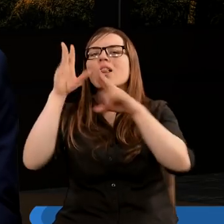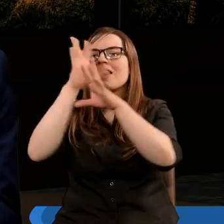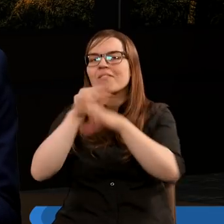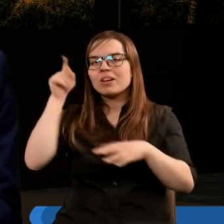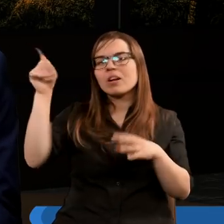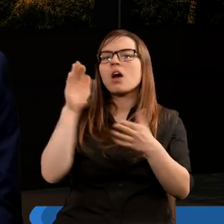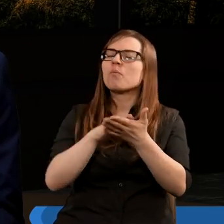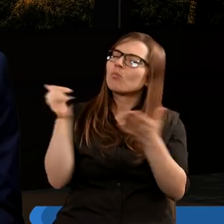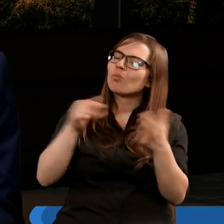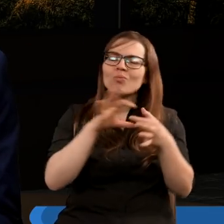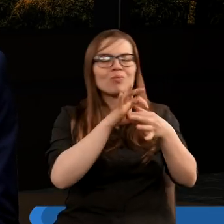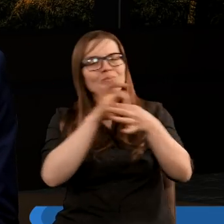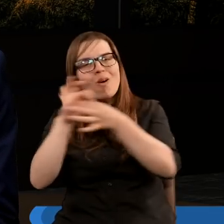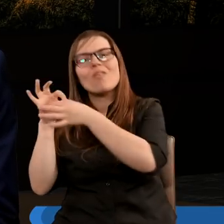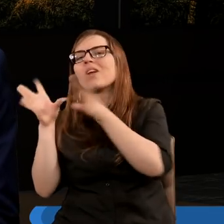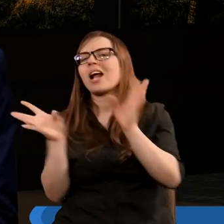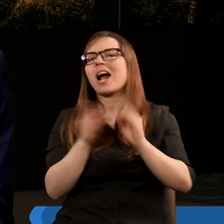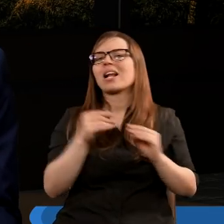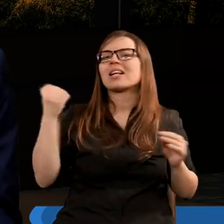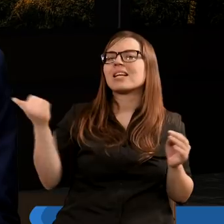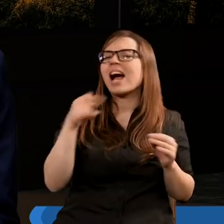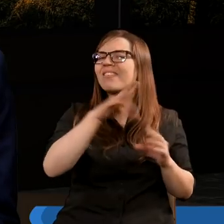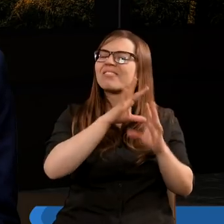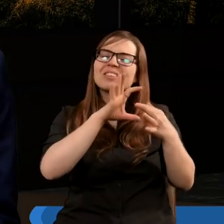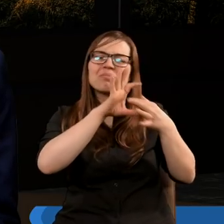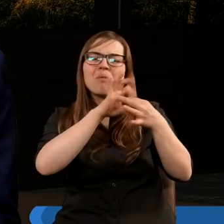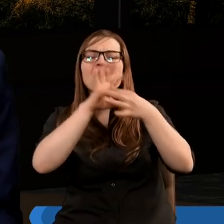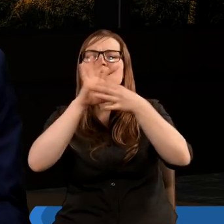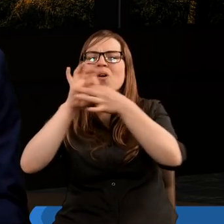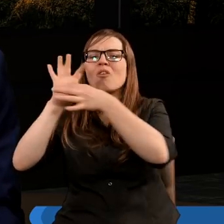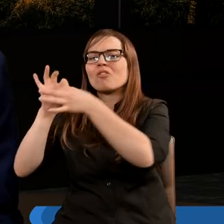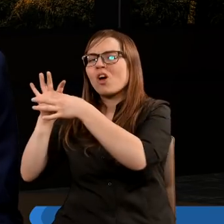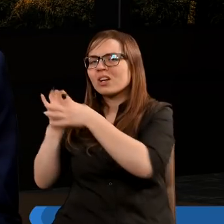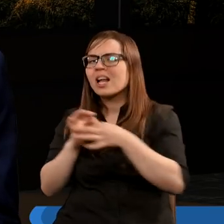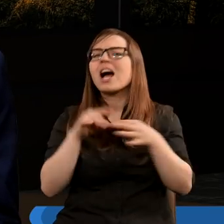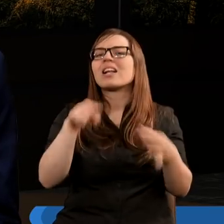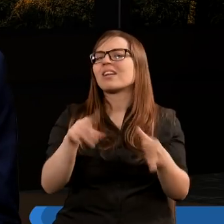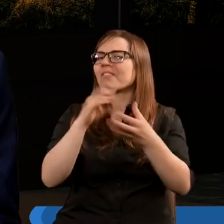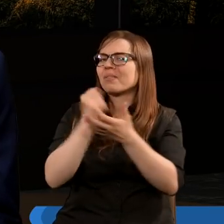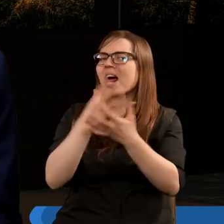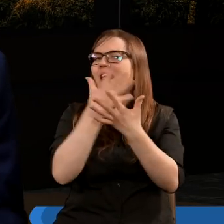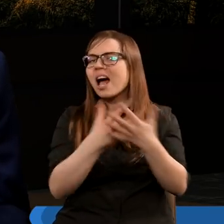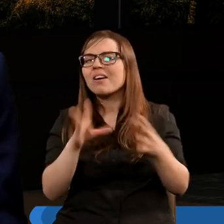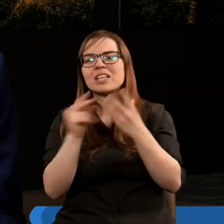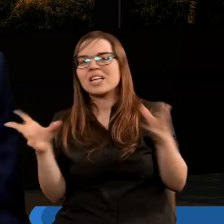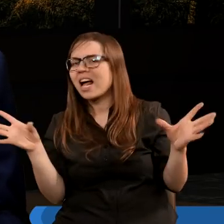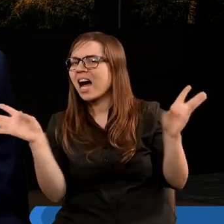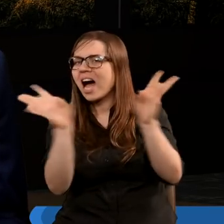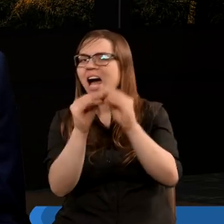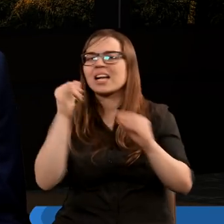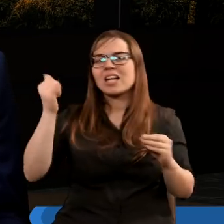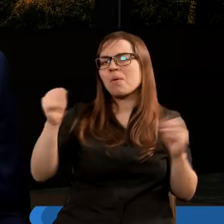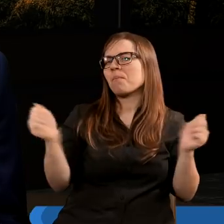Bogu, one muszą być razem, muszą być zawsze razem. To poselstwo, które porządkuje wszystkie sprawy na ziemi, tutaj idą razem.